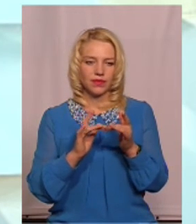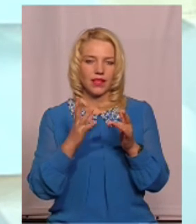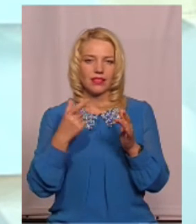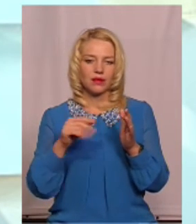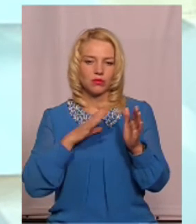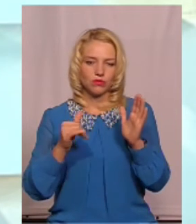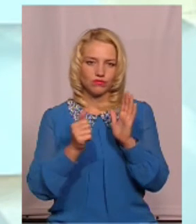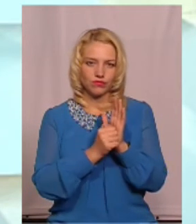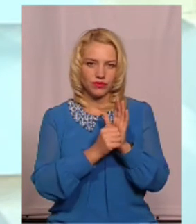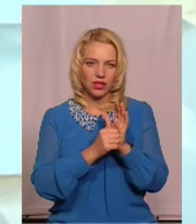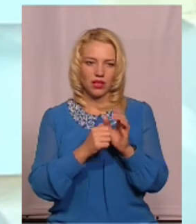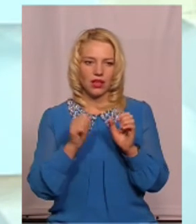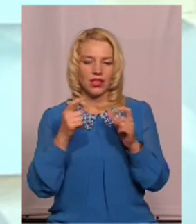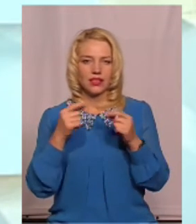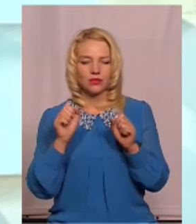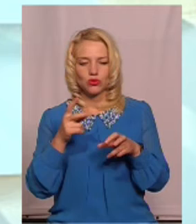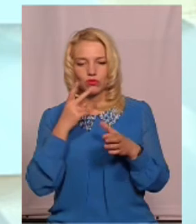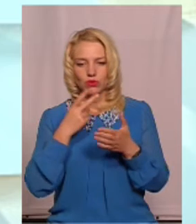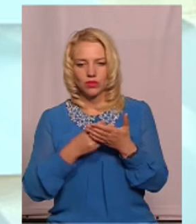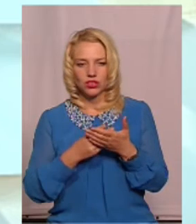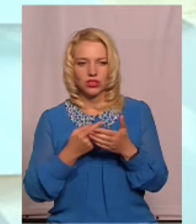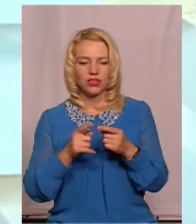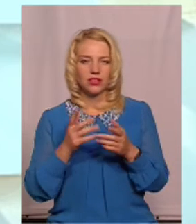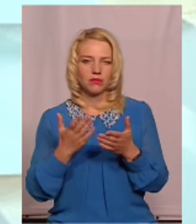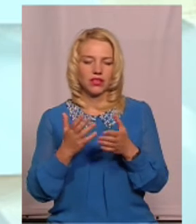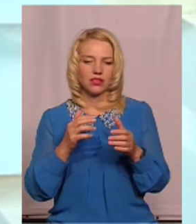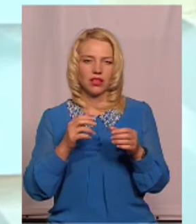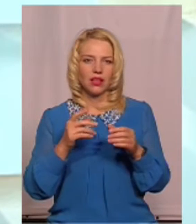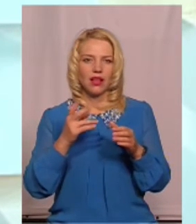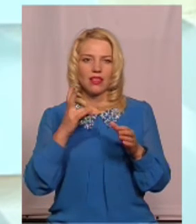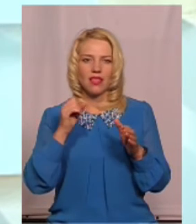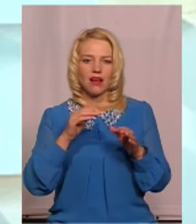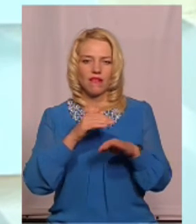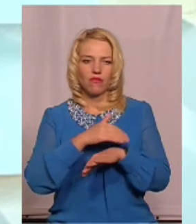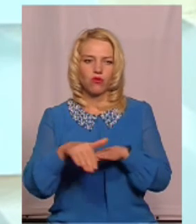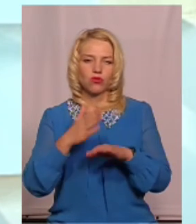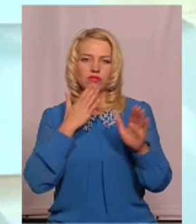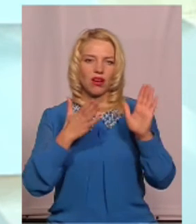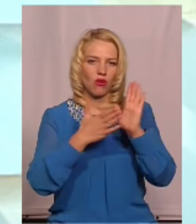десь навіть просто їх побачити, тому що, можливо, навіть їх і розклеюють на вулицях, так, як ніби.